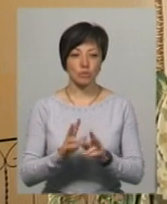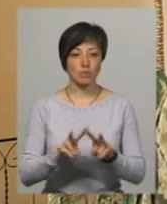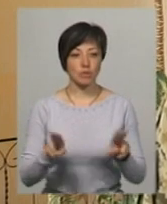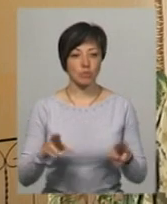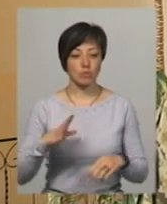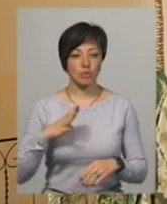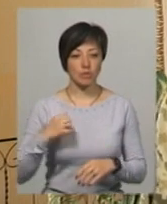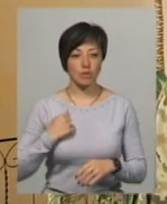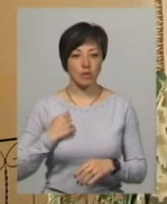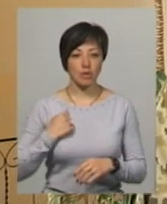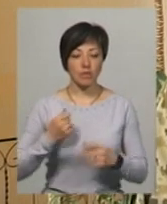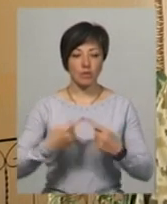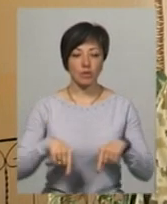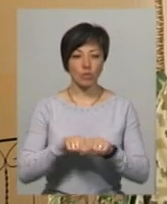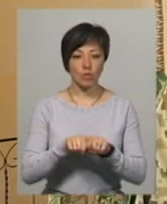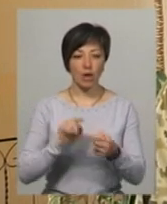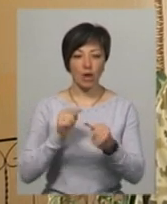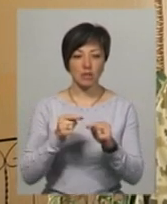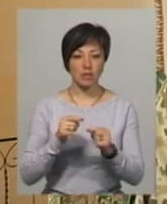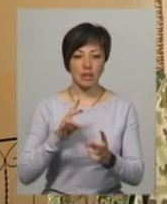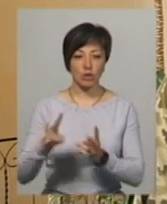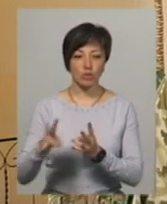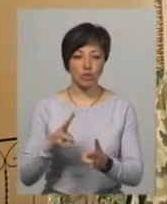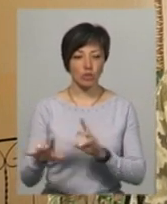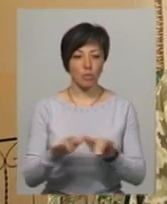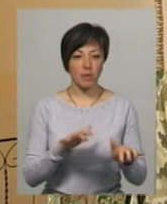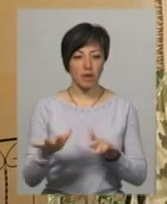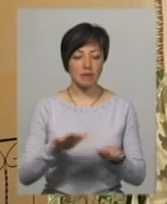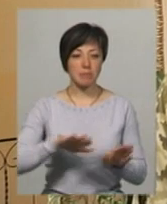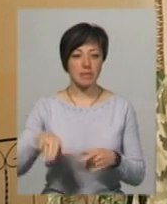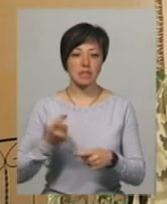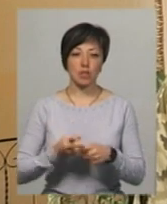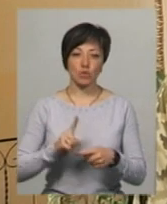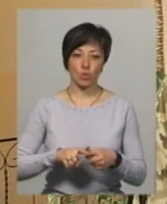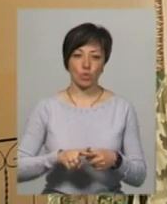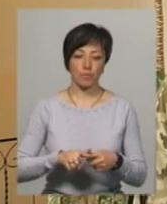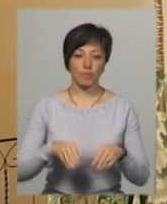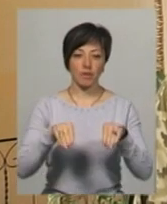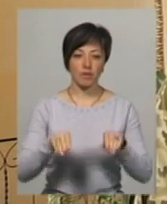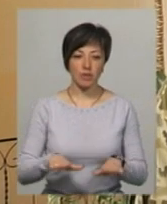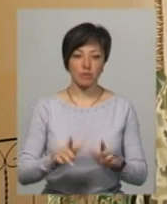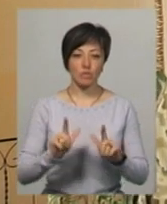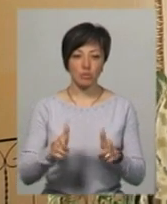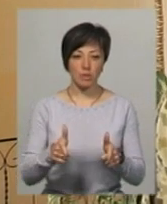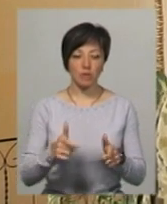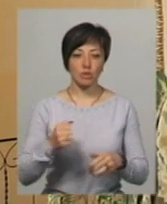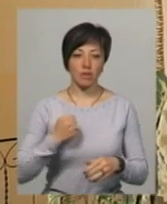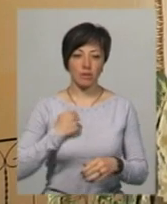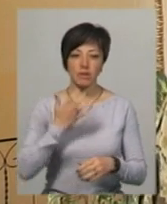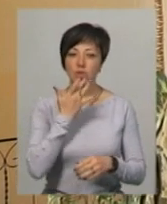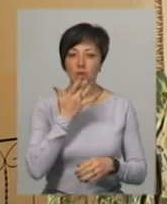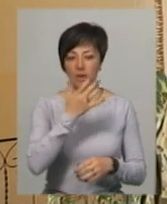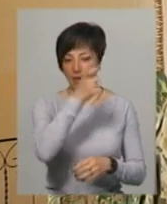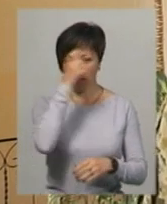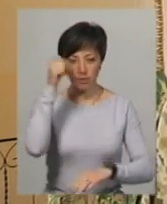підрозділі антитерористичної операції, після чого вирішив вступити до Главної національної академії